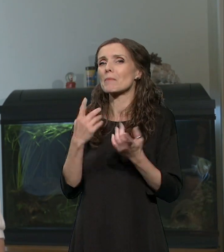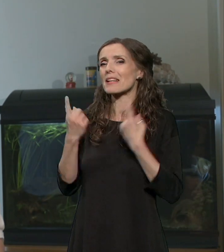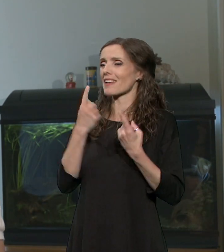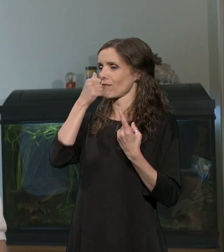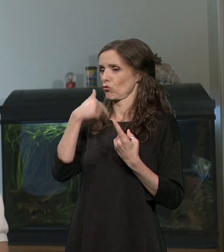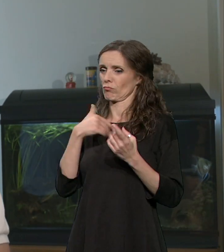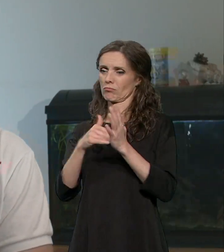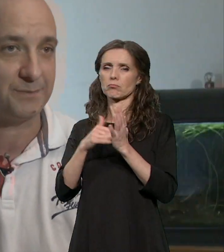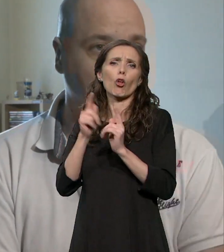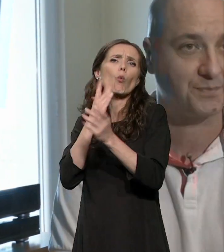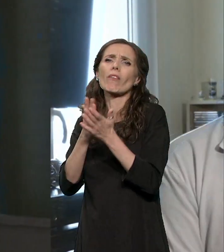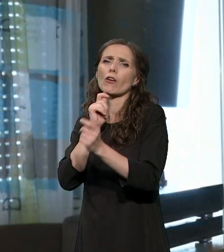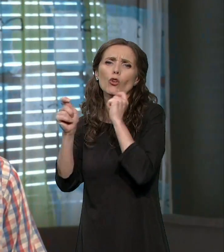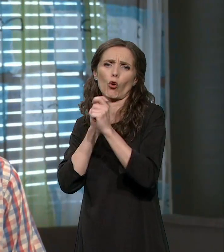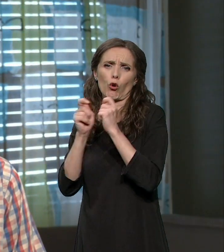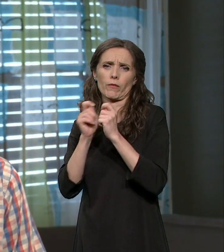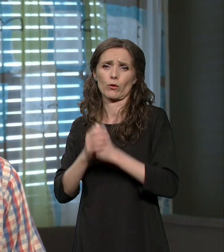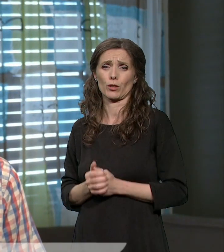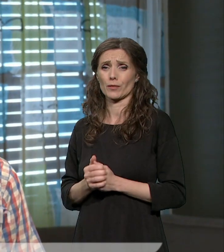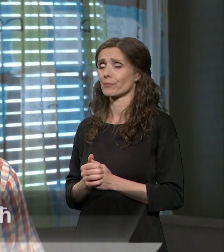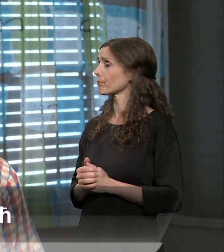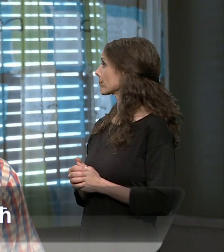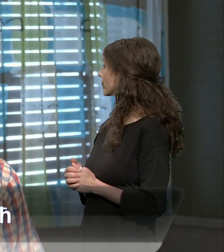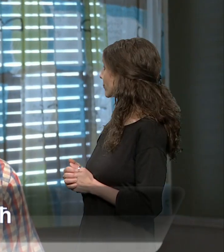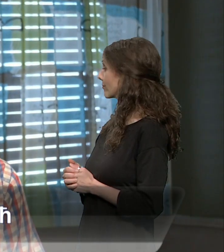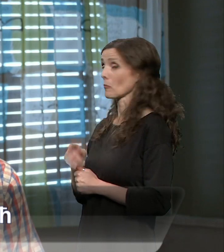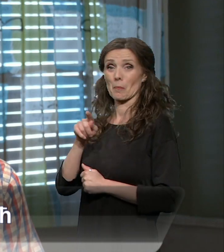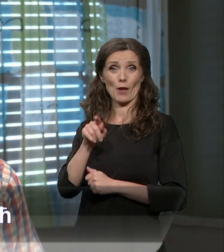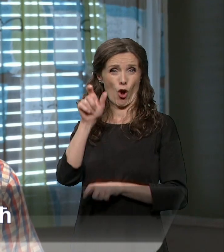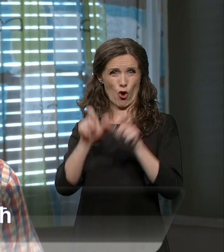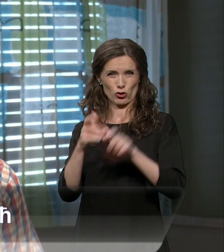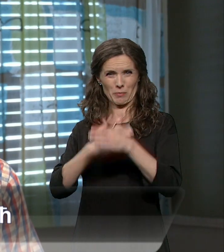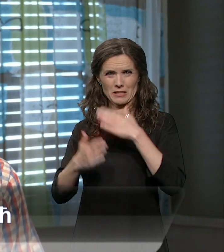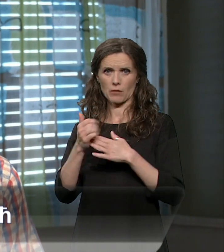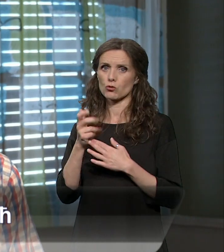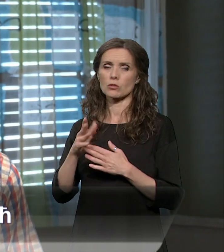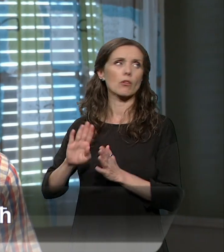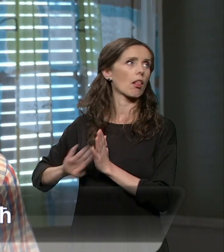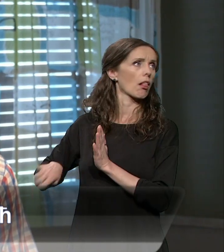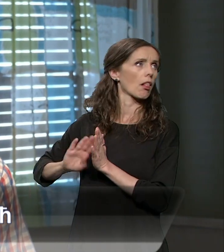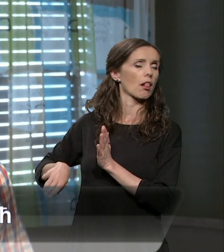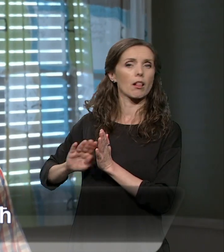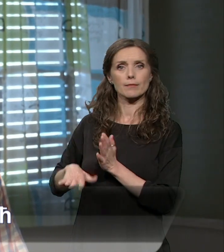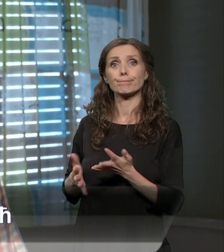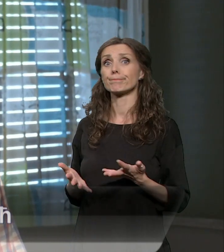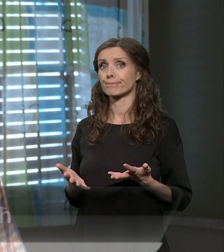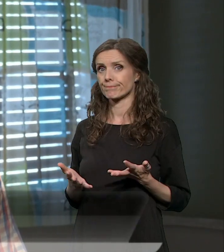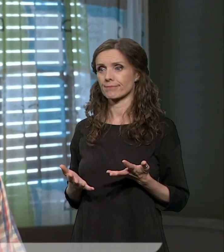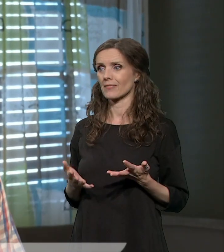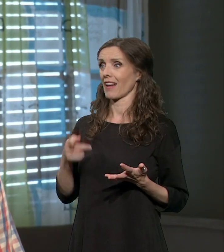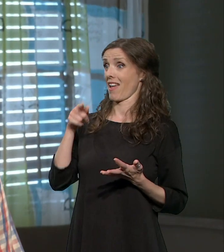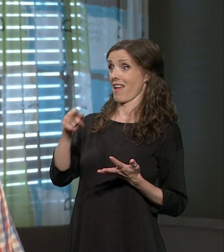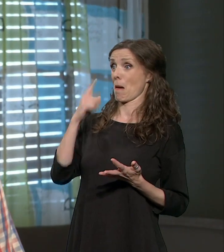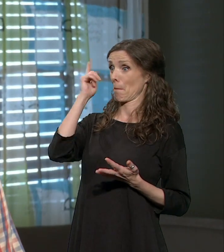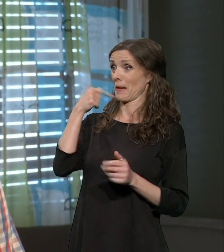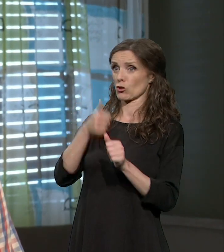potrebe, tako se i dogovara. Osobe sa ljubitetom su vrlo često zanemarene. Tako da njima je ovo nešto što je